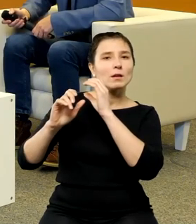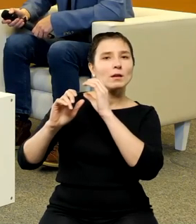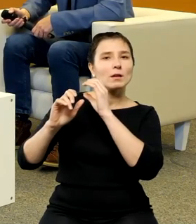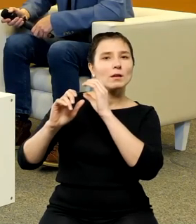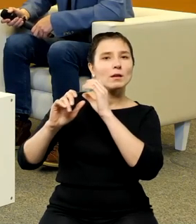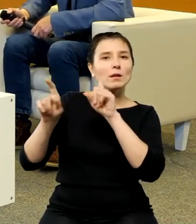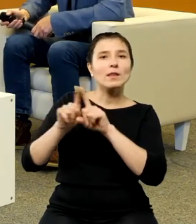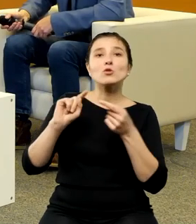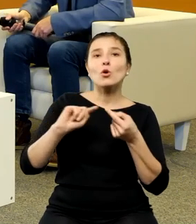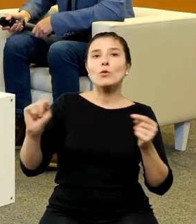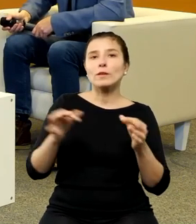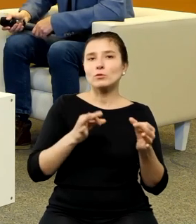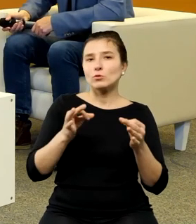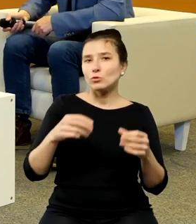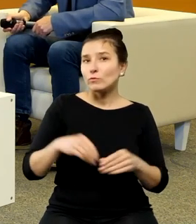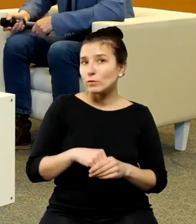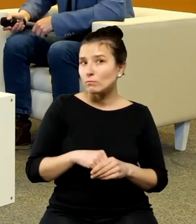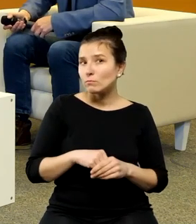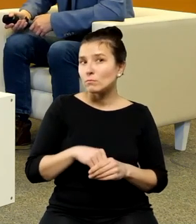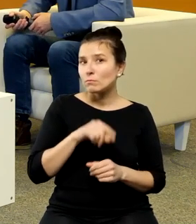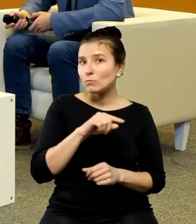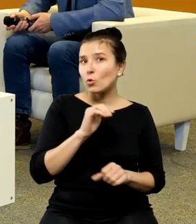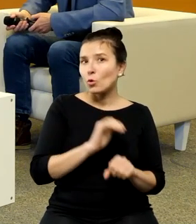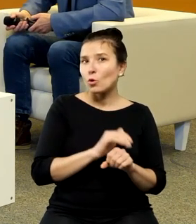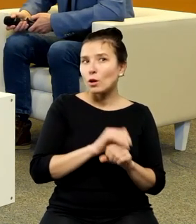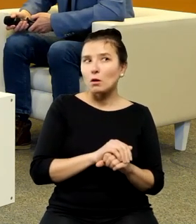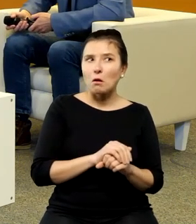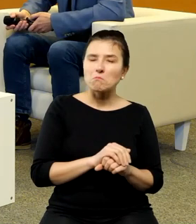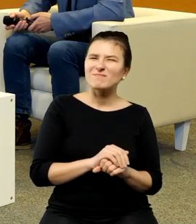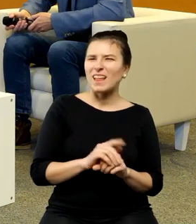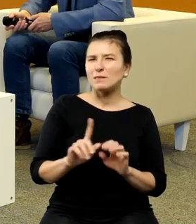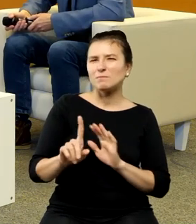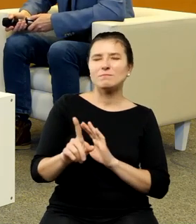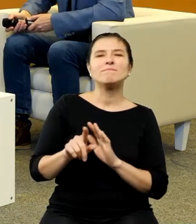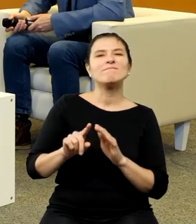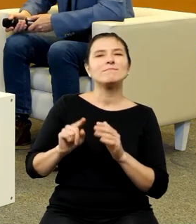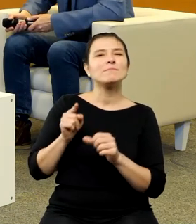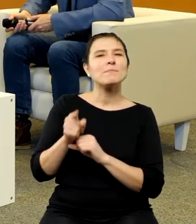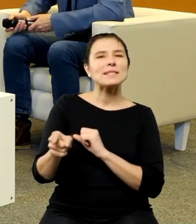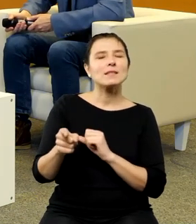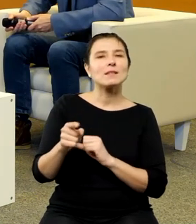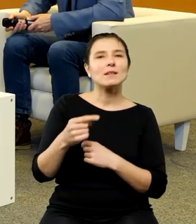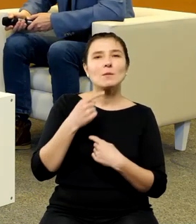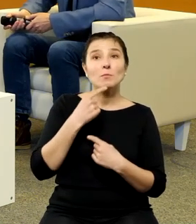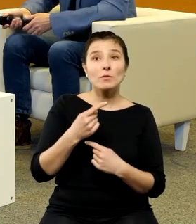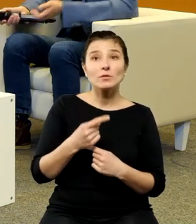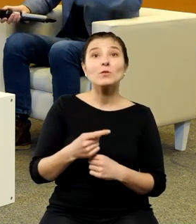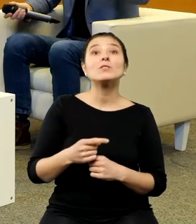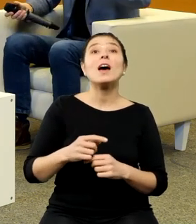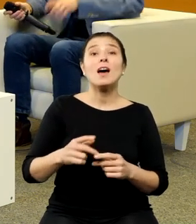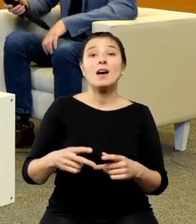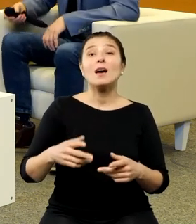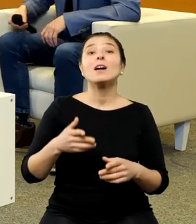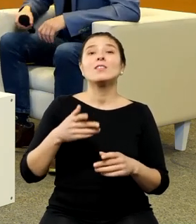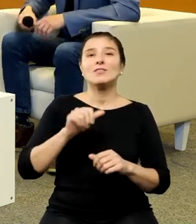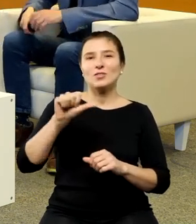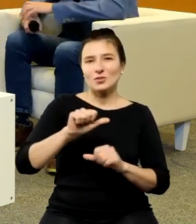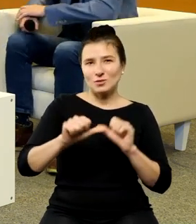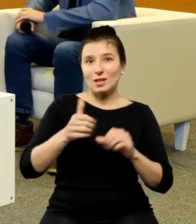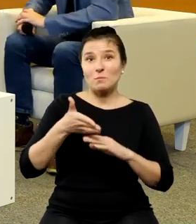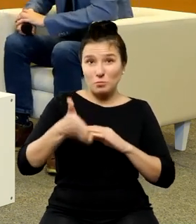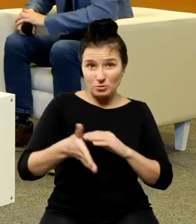kontekstu historycznego z przekąsem zapytał czy za tysiąc lat również będziemy organizowali taką konferencję